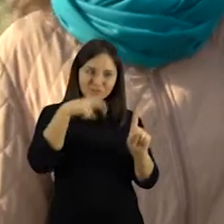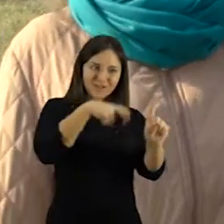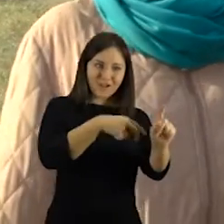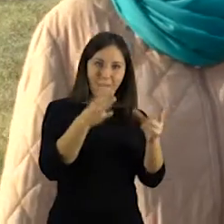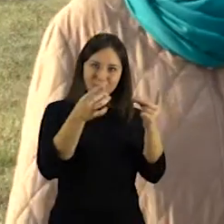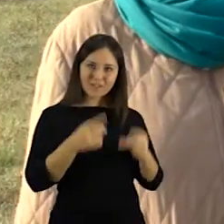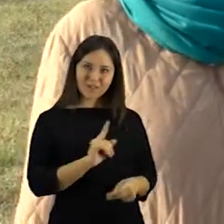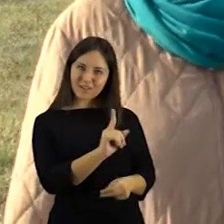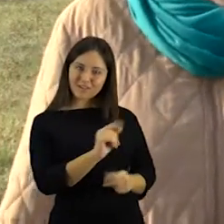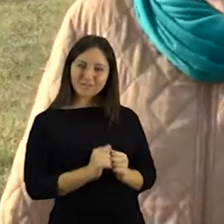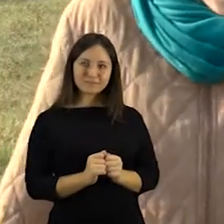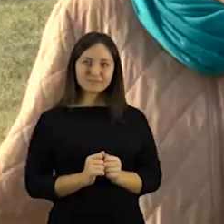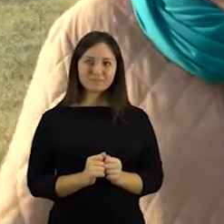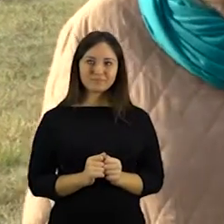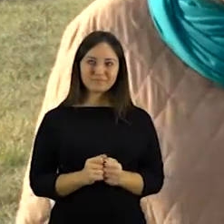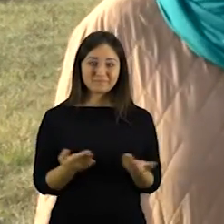maišelį, zuikį.